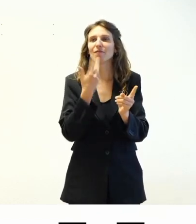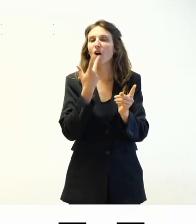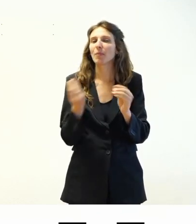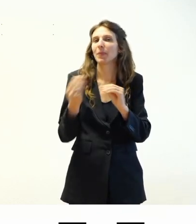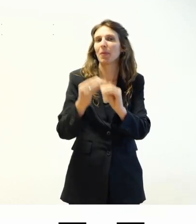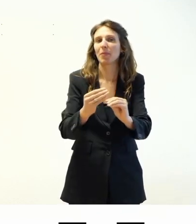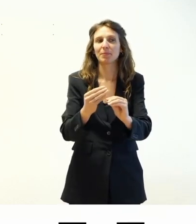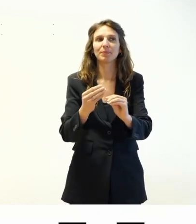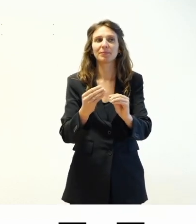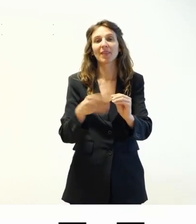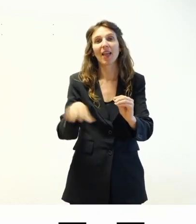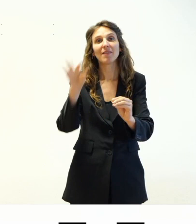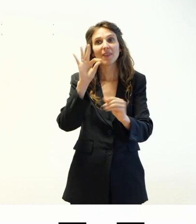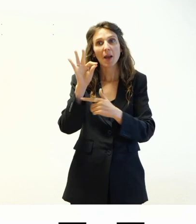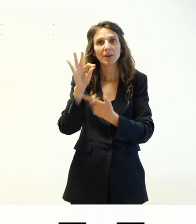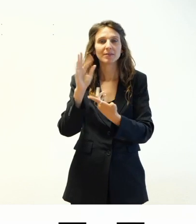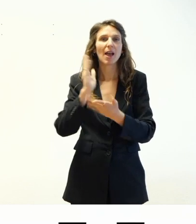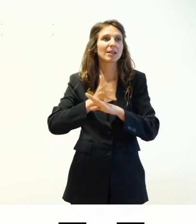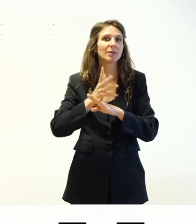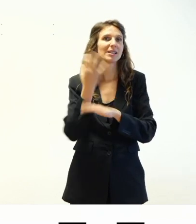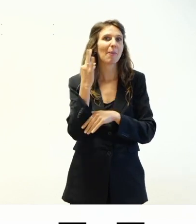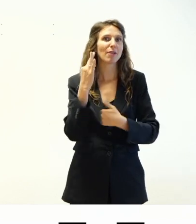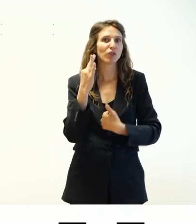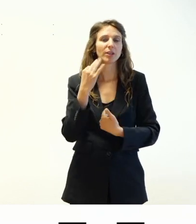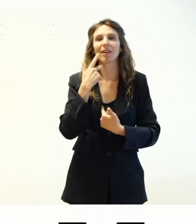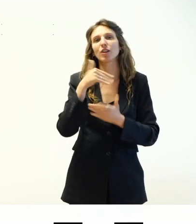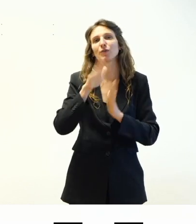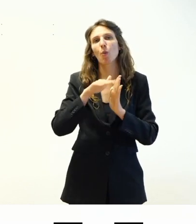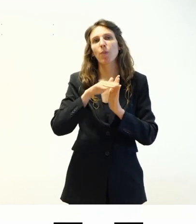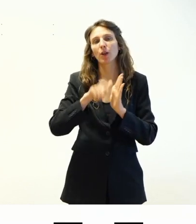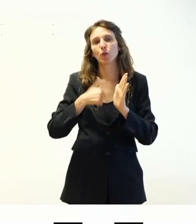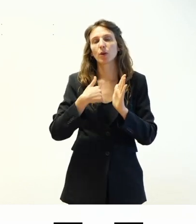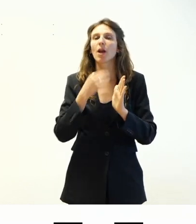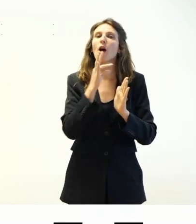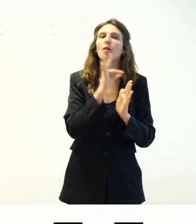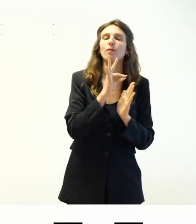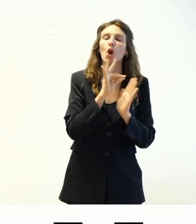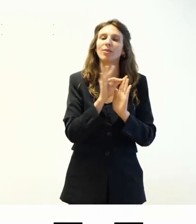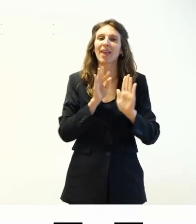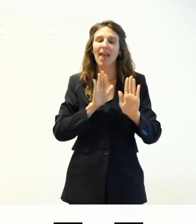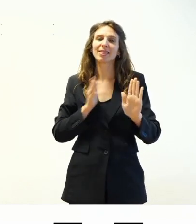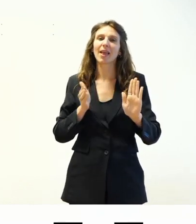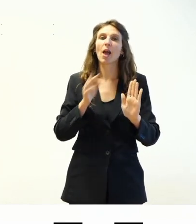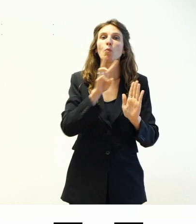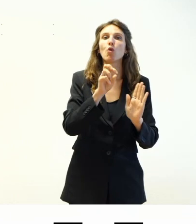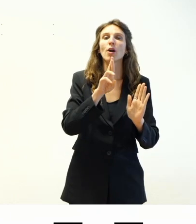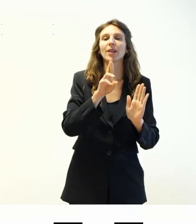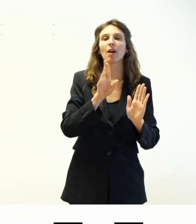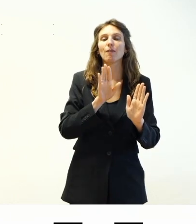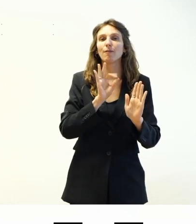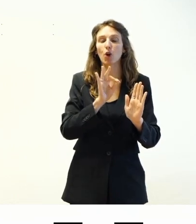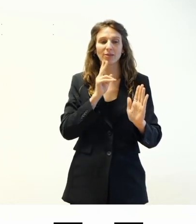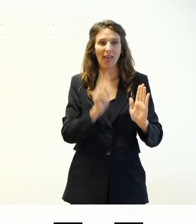Come ha già detto Fabrizio, sono un Accessibility Specialist e sono uno sviluppatore front-end e WordPress. Sono stato rappresentante